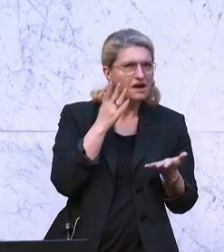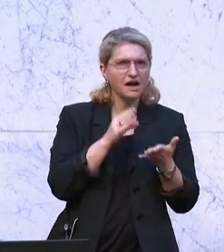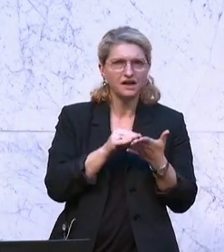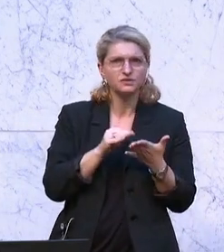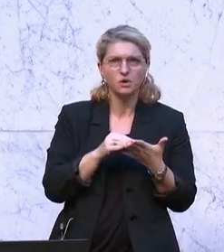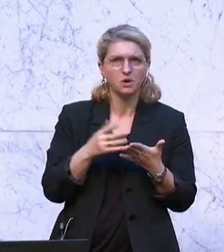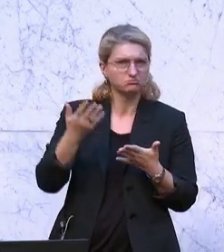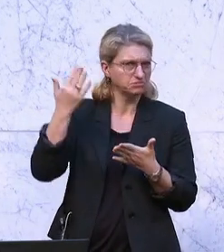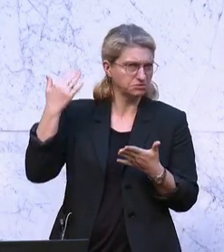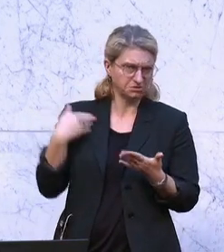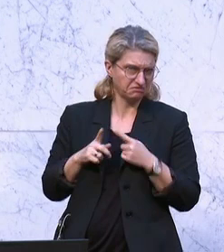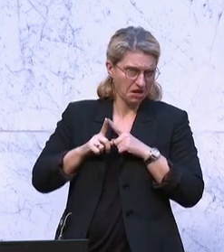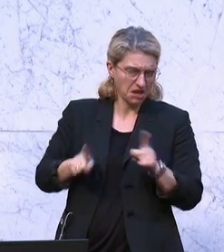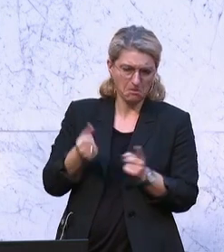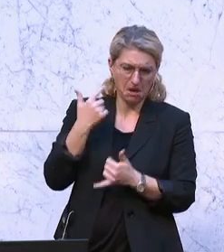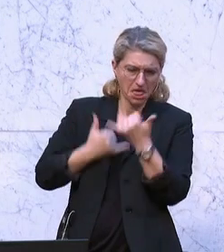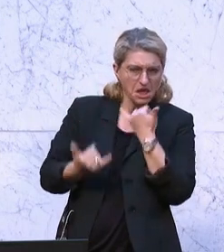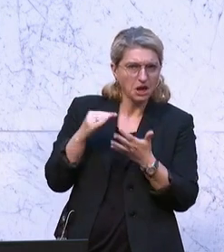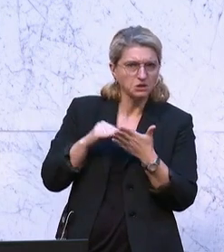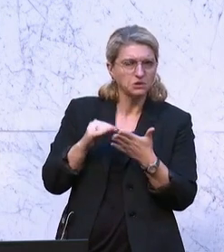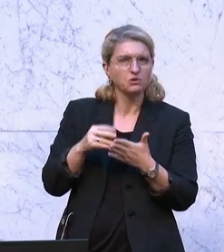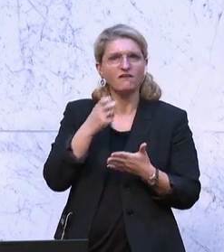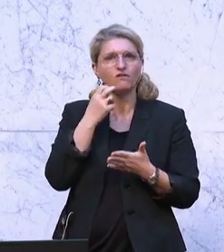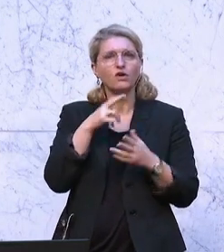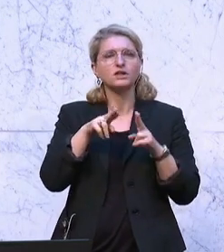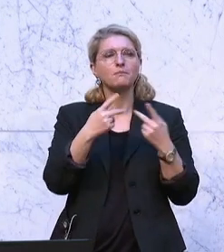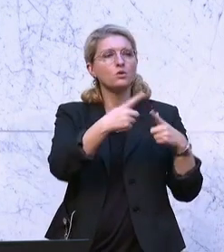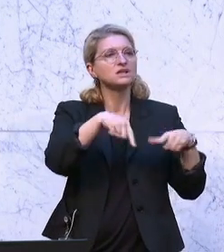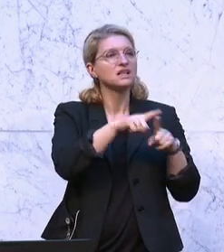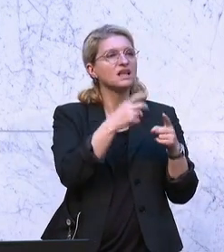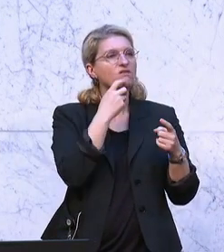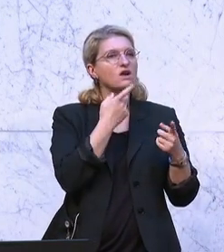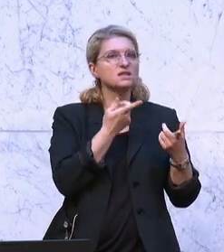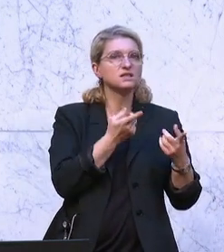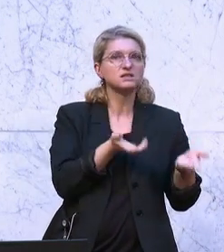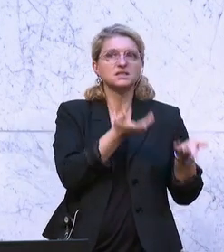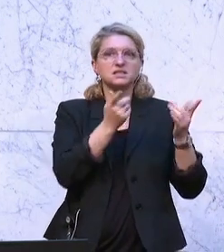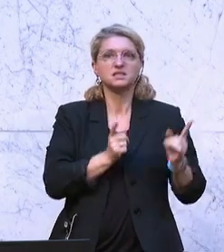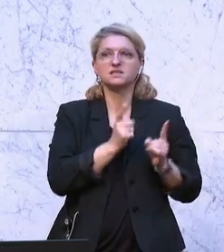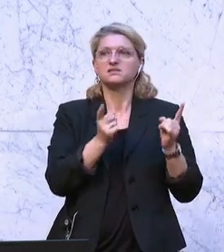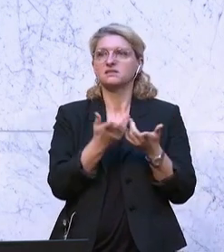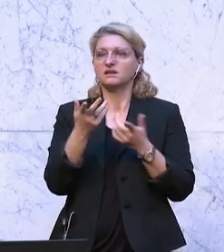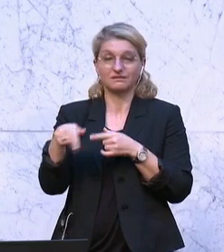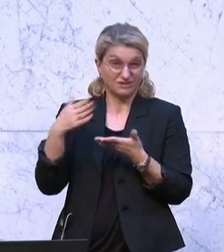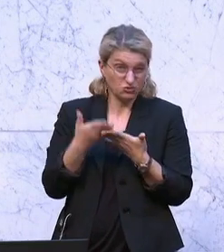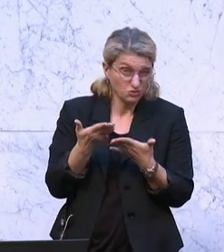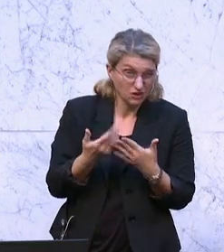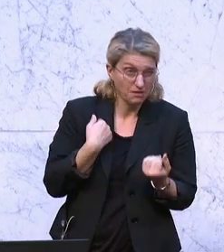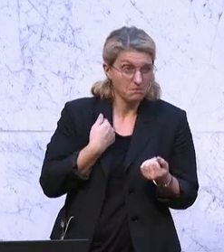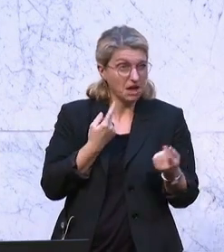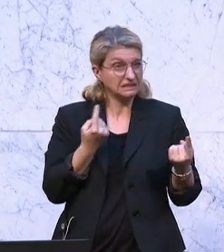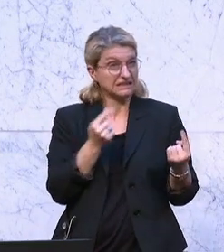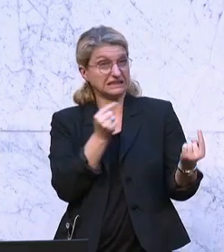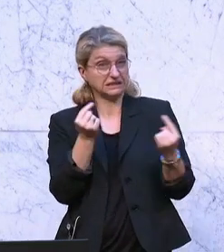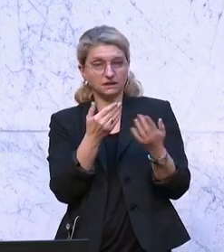dass das nicht immer so war. Vor ein Jahren wollte man der Bundesländer aufhetzen und da hat er es wahrscheinlich auch getan, damit in diesem Bereich ja